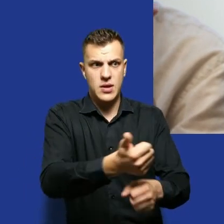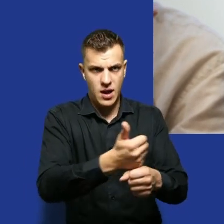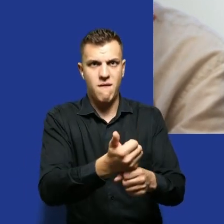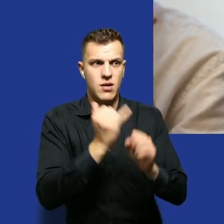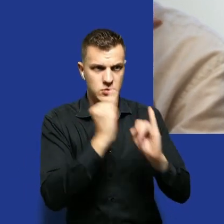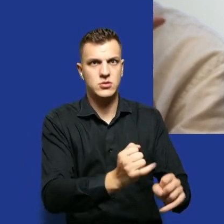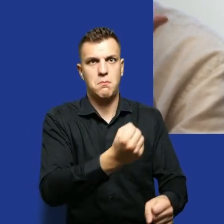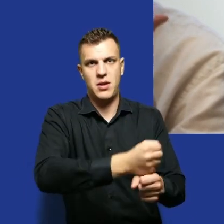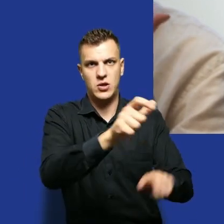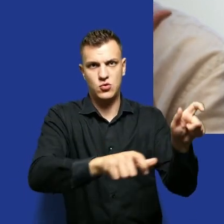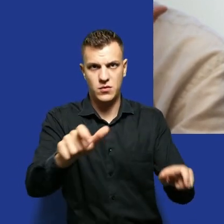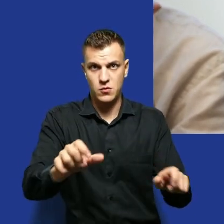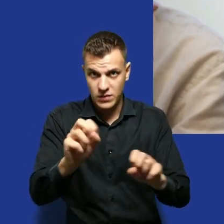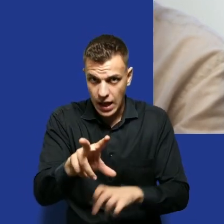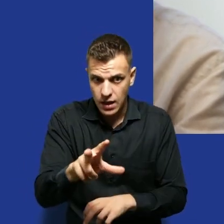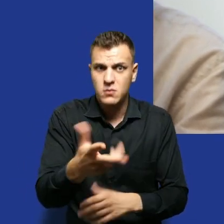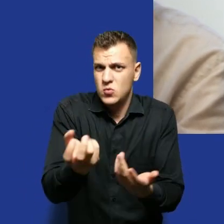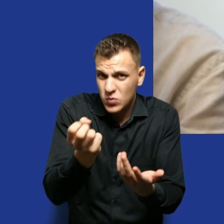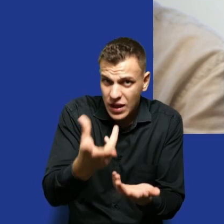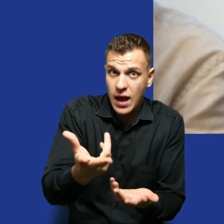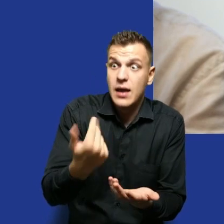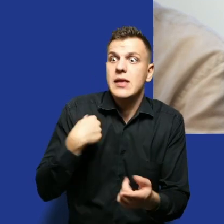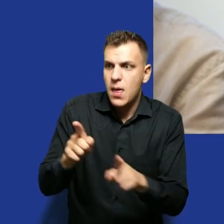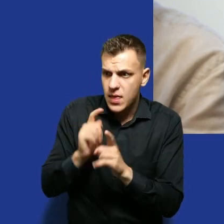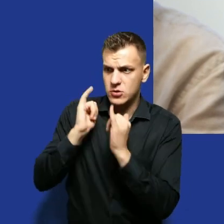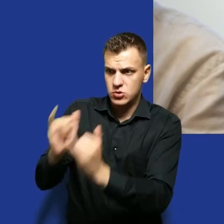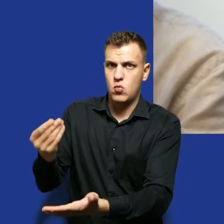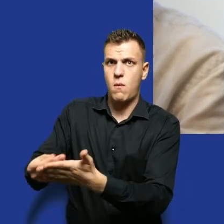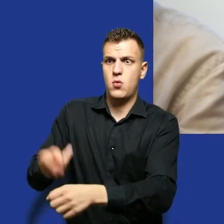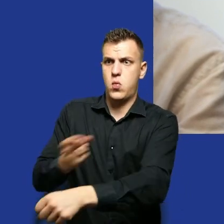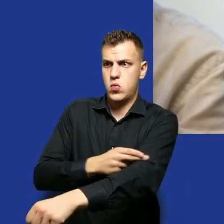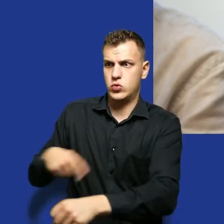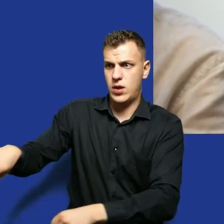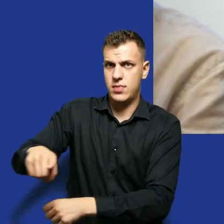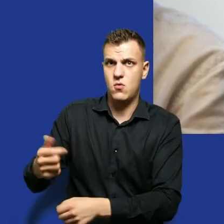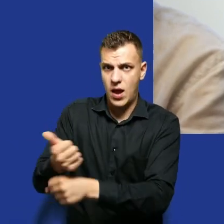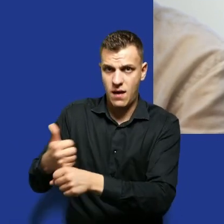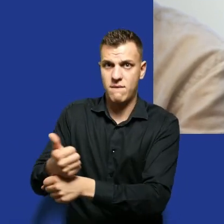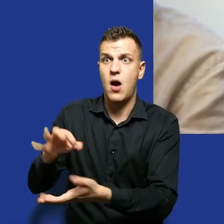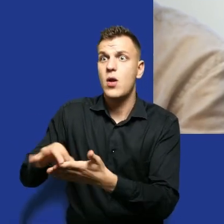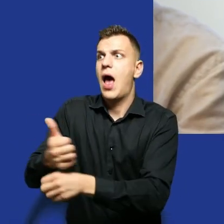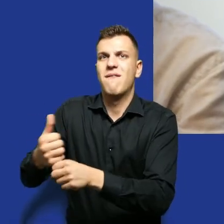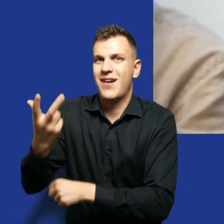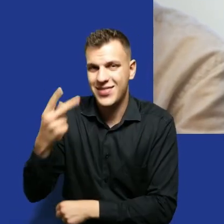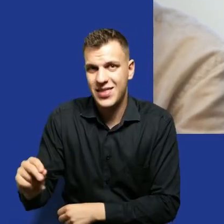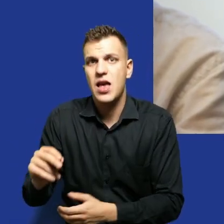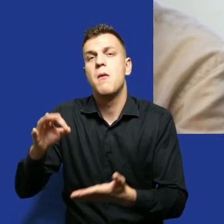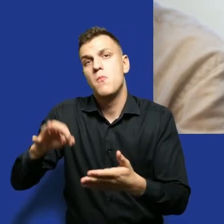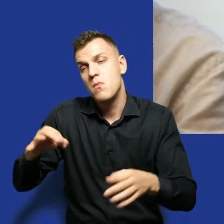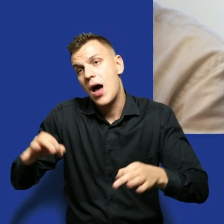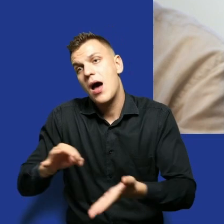Tak? No tak jest. Natomiast, i ja też kupuję swoim urzędnikom kawę, tak? No akurat o kawę mnie jeszcze nikt nie zapytał. Może zapyta po tym